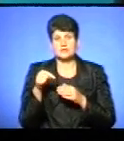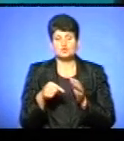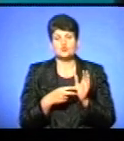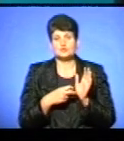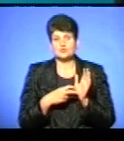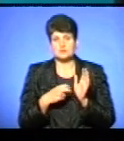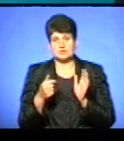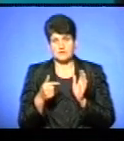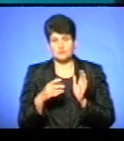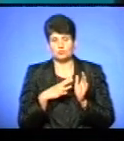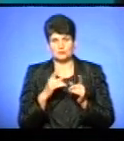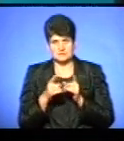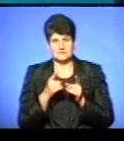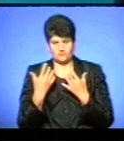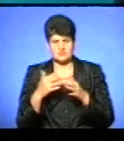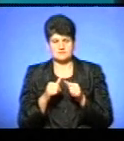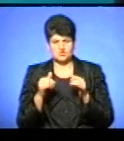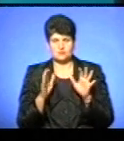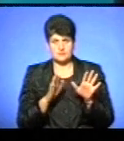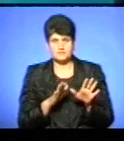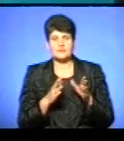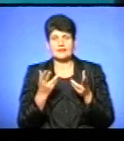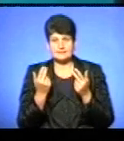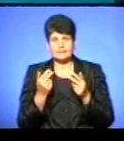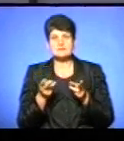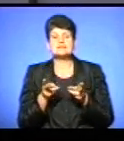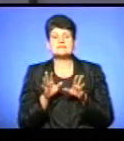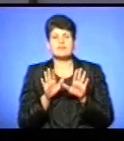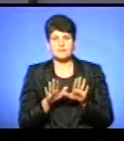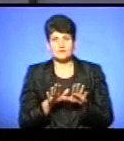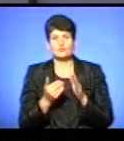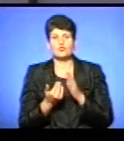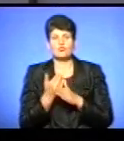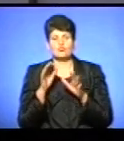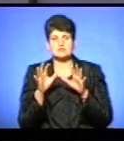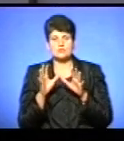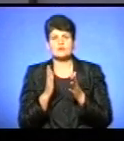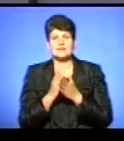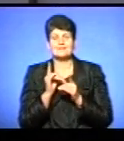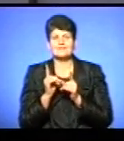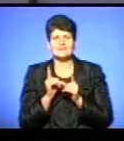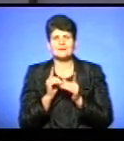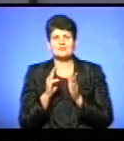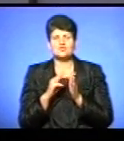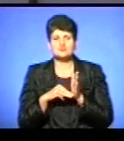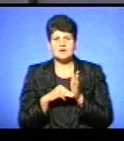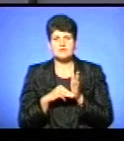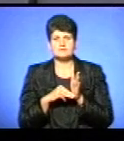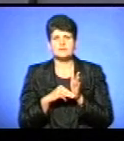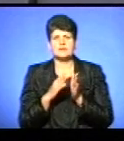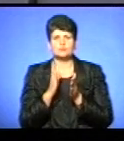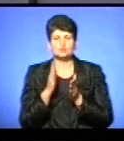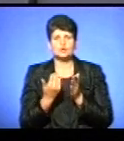гривень. Дуже відбулися зміни з більшими. Так, це так і залишилося. В новому законі тільки буде штраф, бо там появиться знову